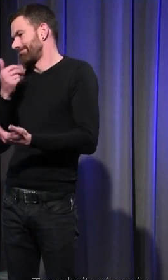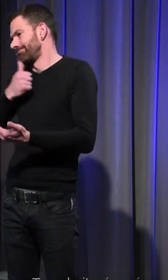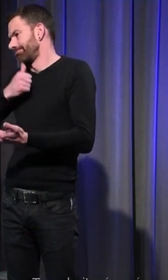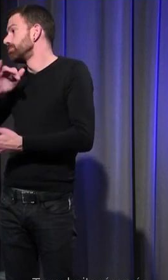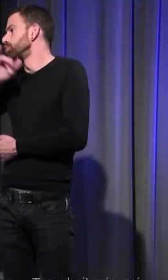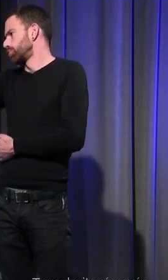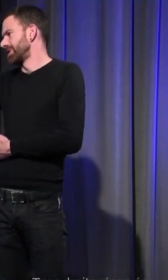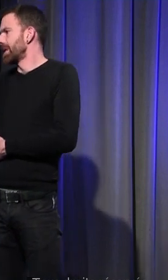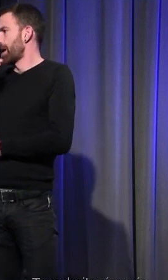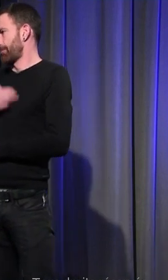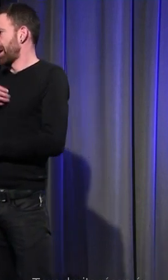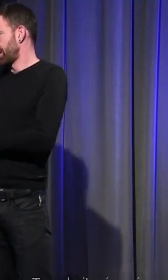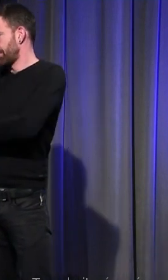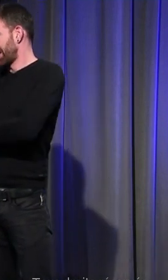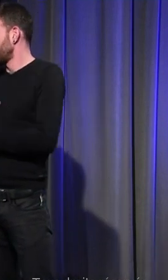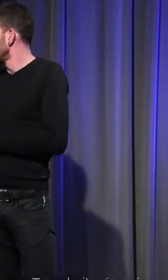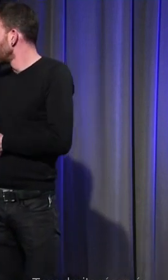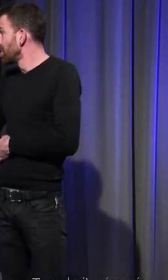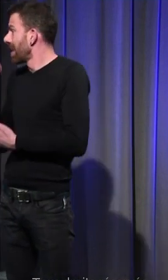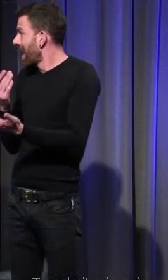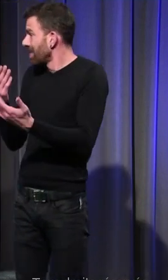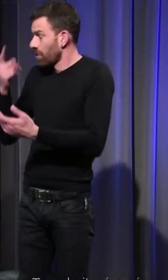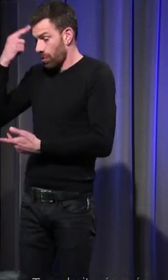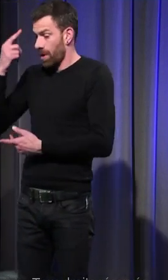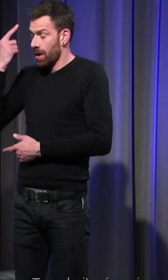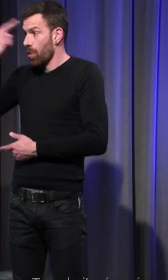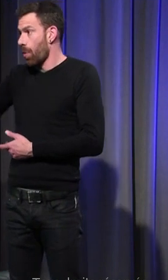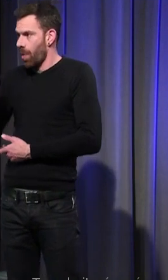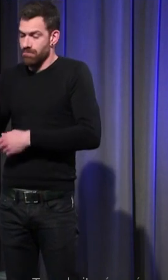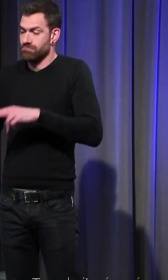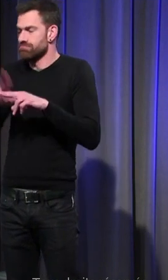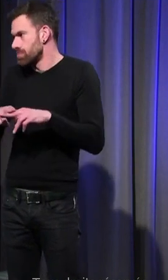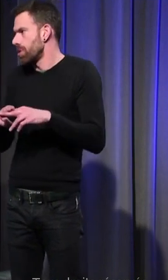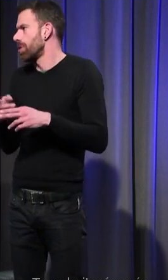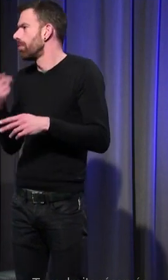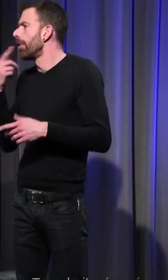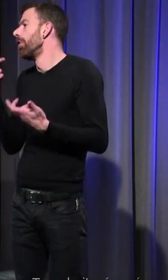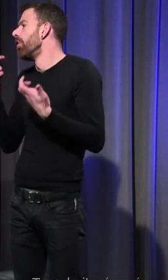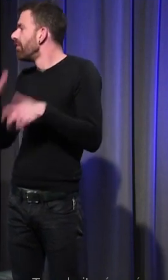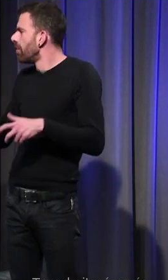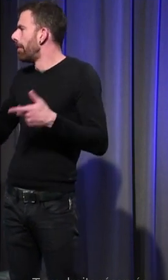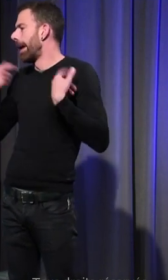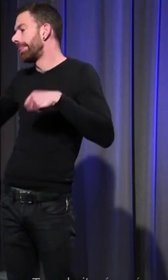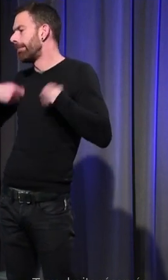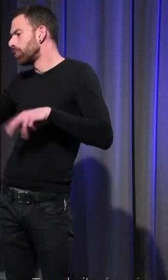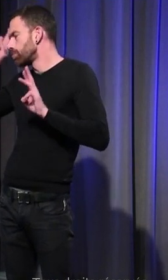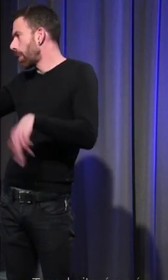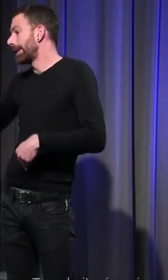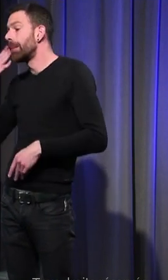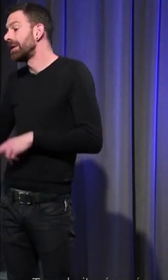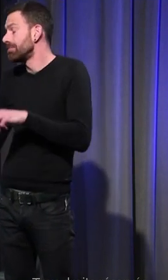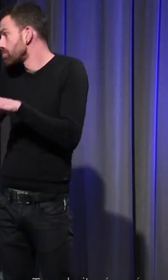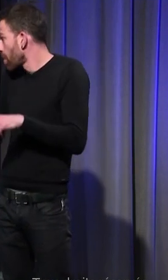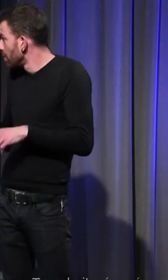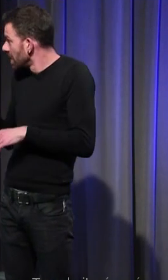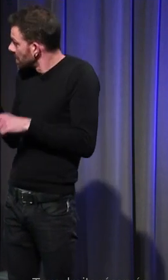on attendait longtemps parce que malheureusement on craignait que l'enfant meure donc je ne pas dire vulgairement on ne voulait pas faire des frais pour le baptême c'est pas ça mais presque un petit